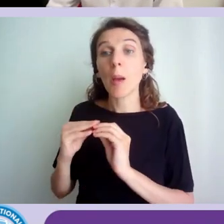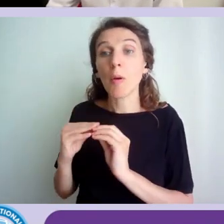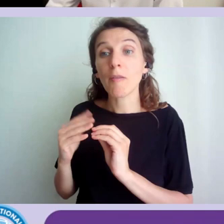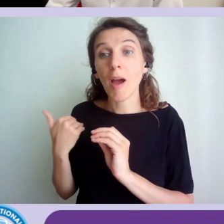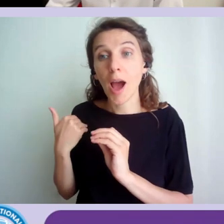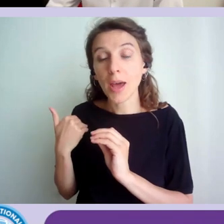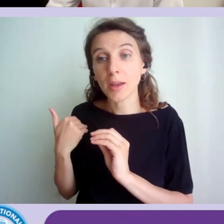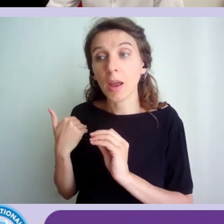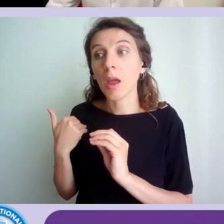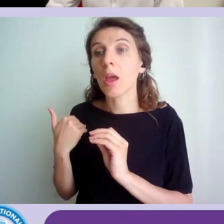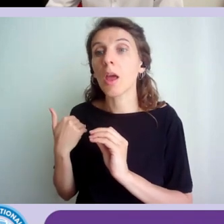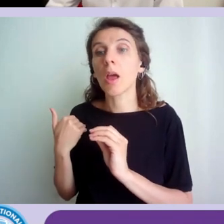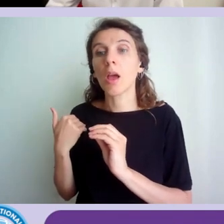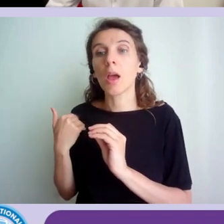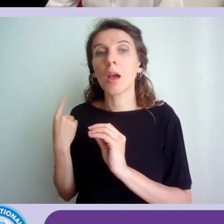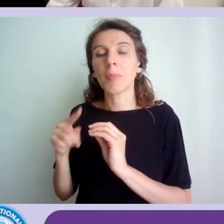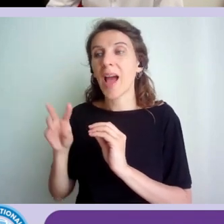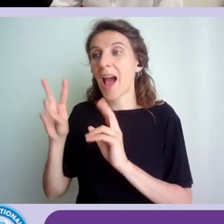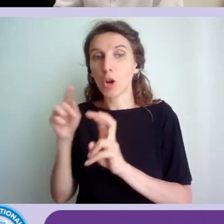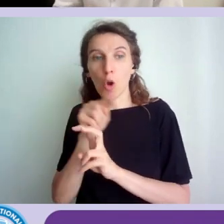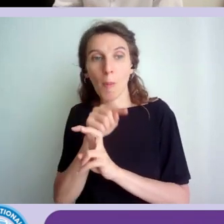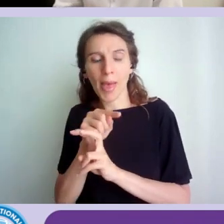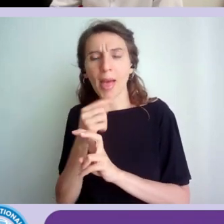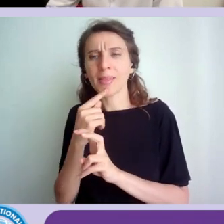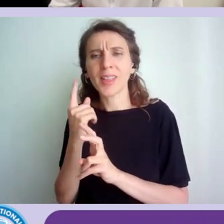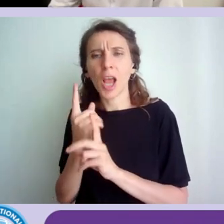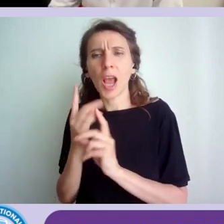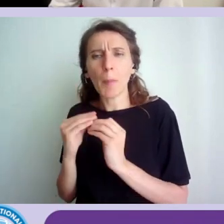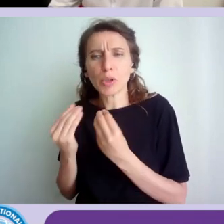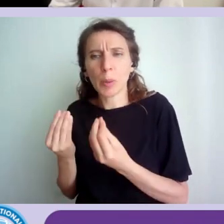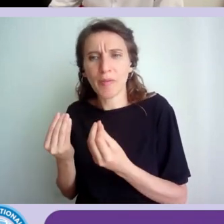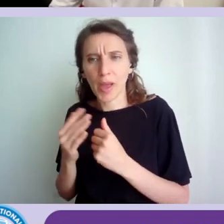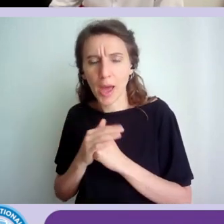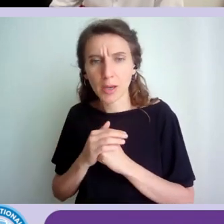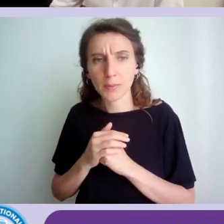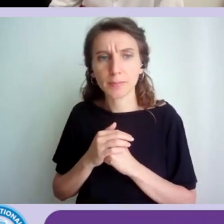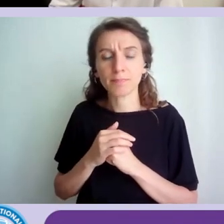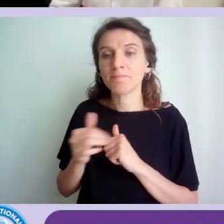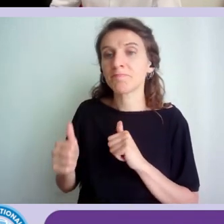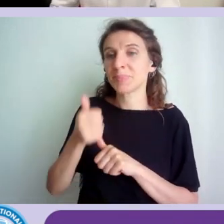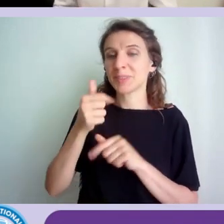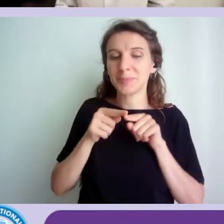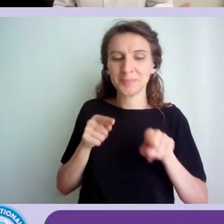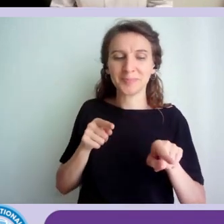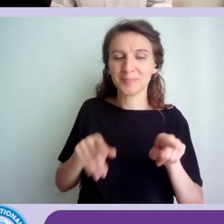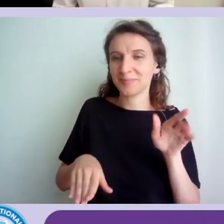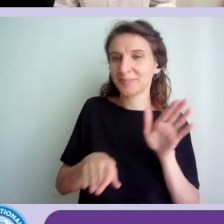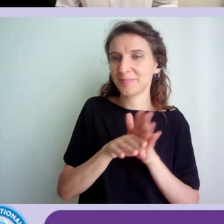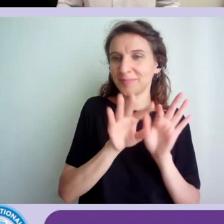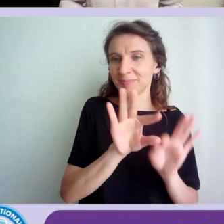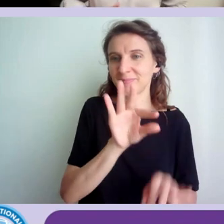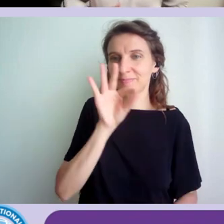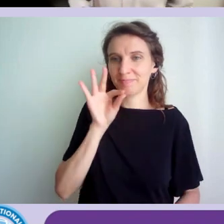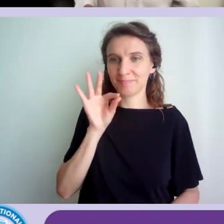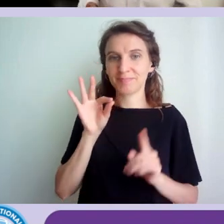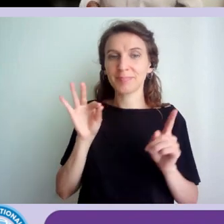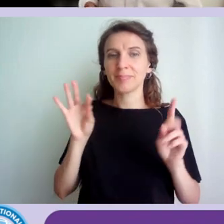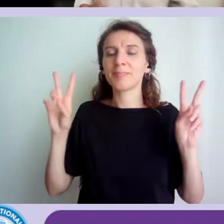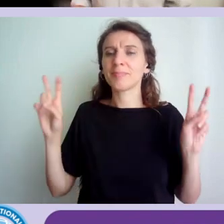lavorare su questi temi? Partiamo appunto dal primo elemento. Dunque, che cos'è